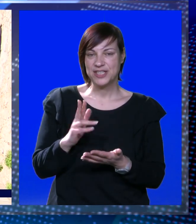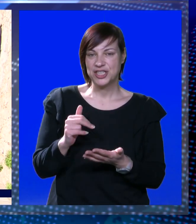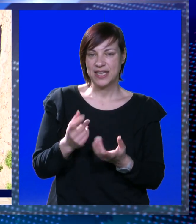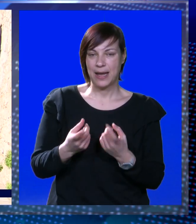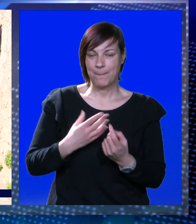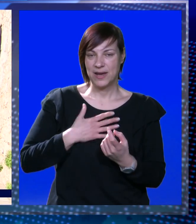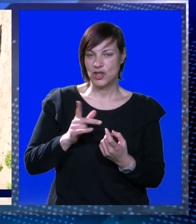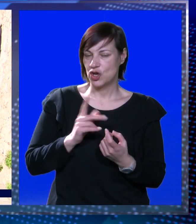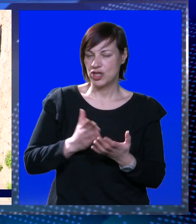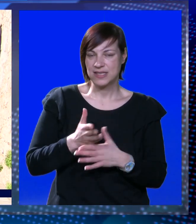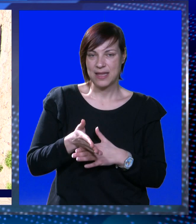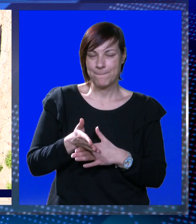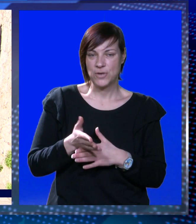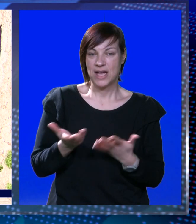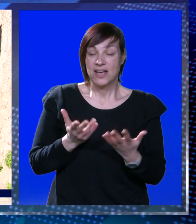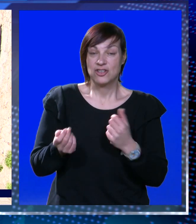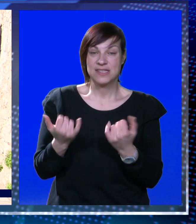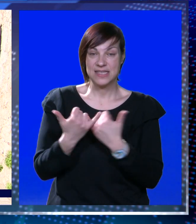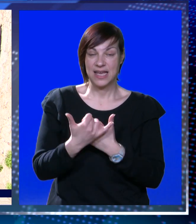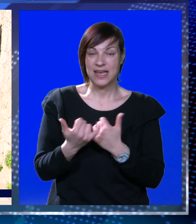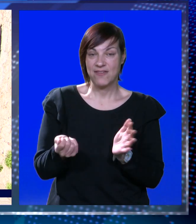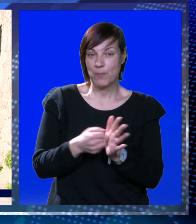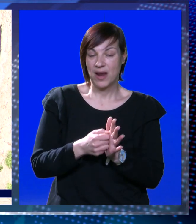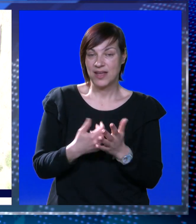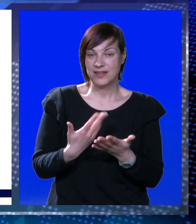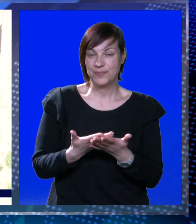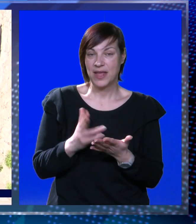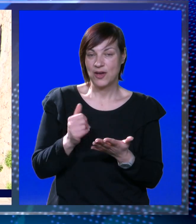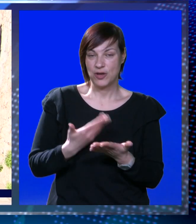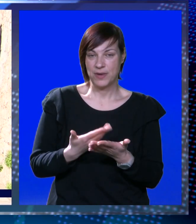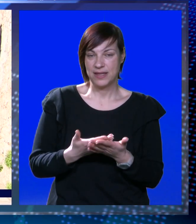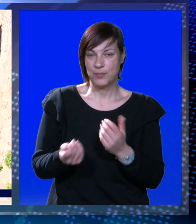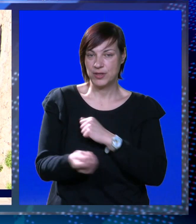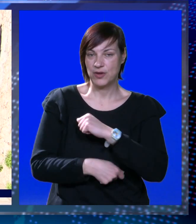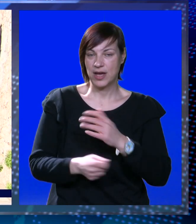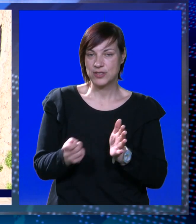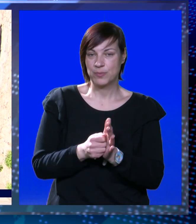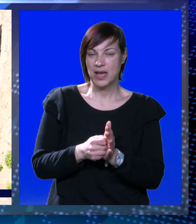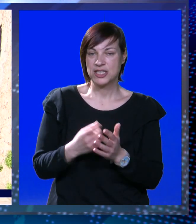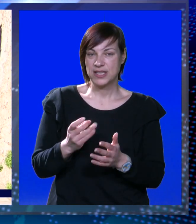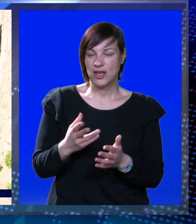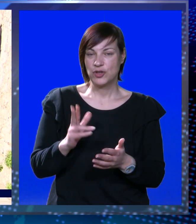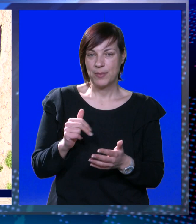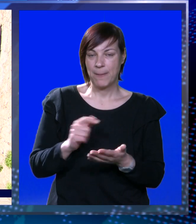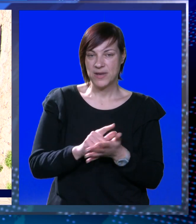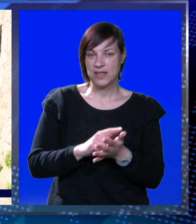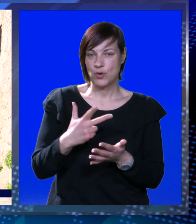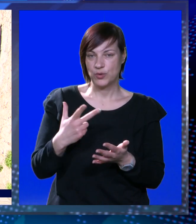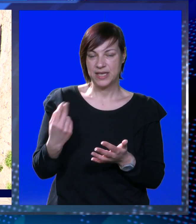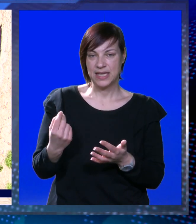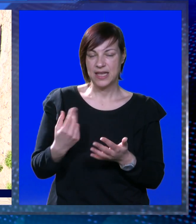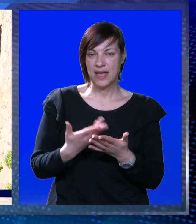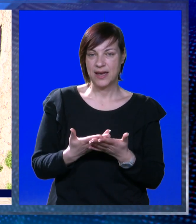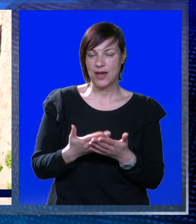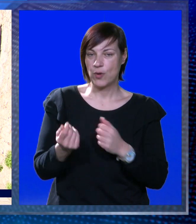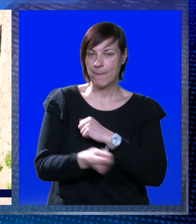Većinom ima, ali to kod nas ne pali. Znači, ako si krivi, plati, to je to. Čim imate potvrdu na opčajnu kaznu, to plaćate na licu mjesta, imate u roku tri